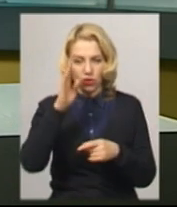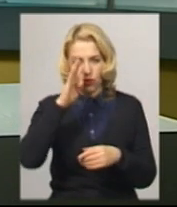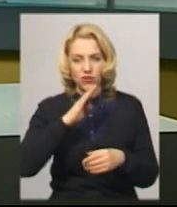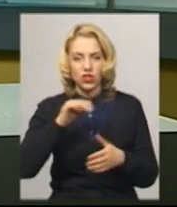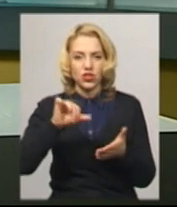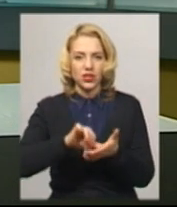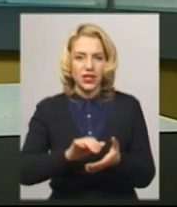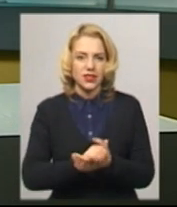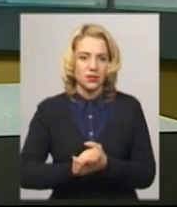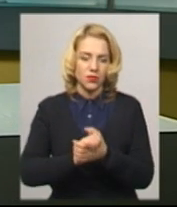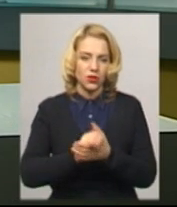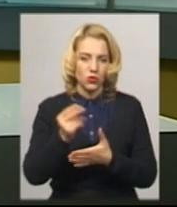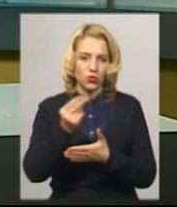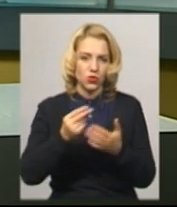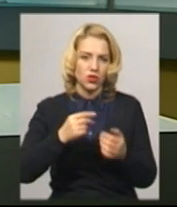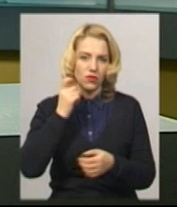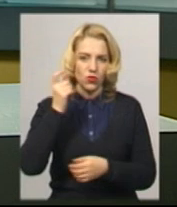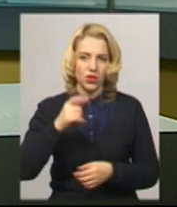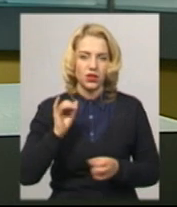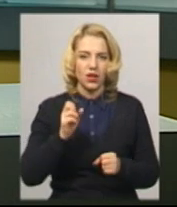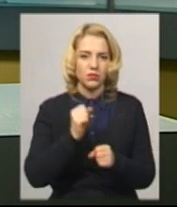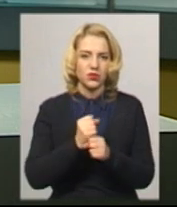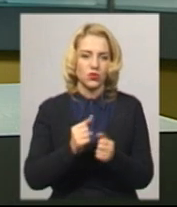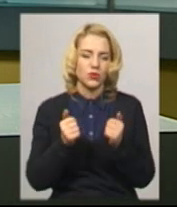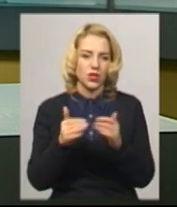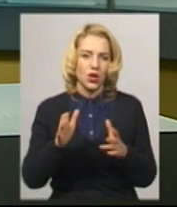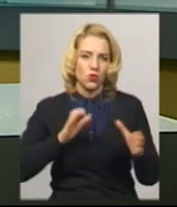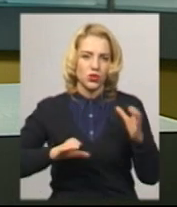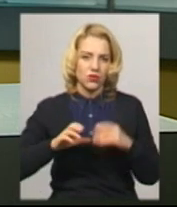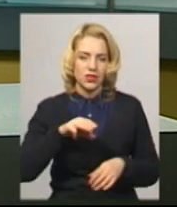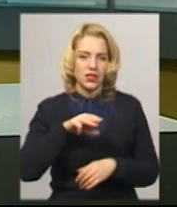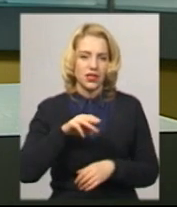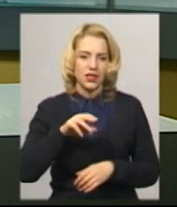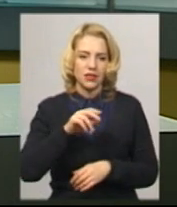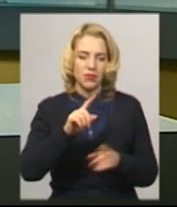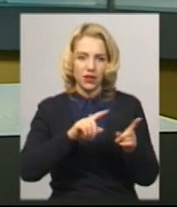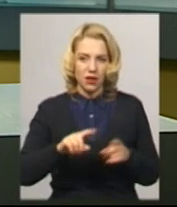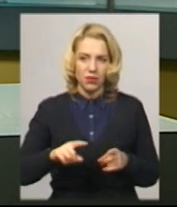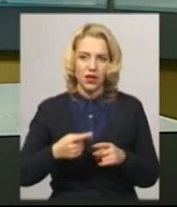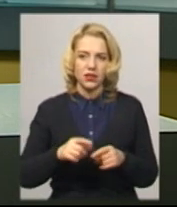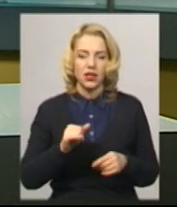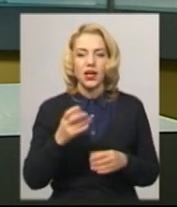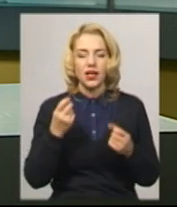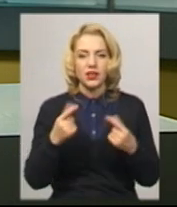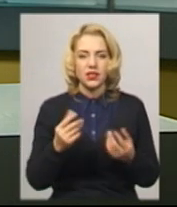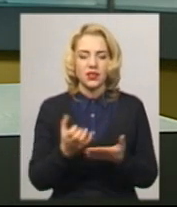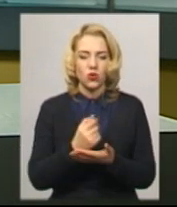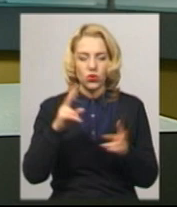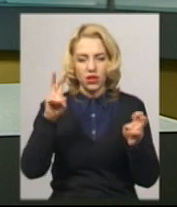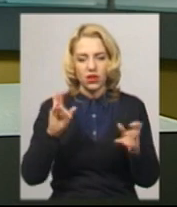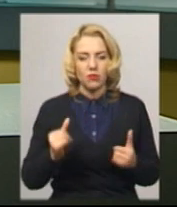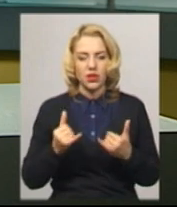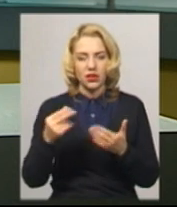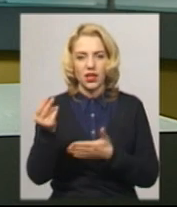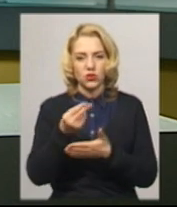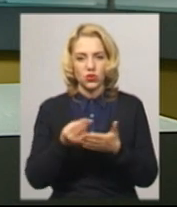Як працює випускник Прикарпатського університету імені Стефаника, хмельницький художник Олександр Антонюк і де знаходить теми для сюжетів,